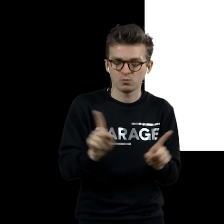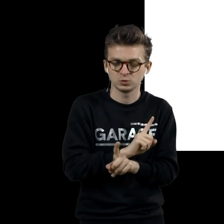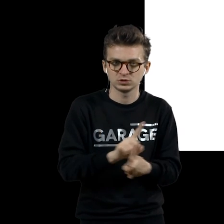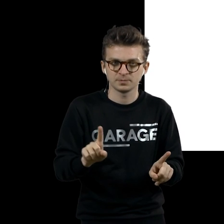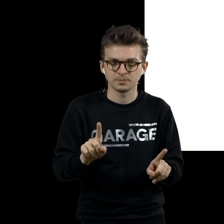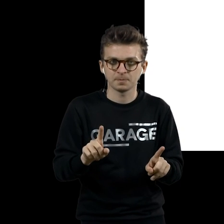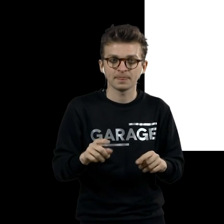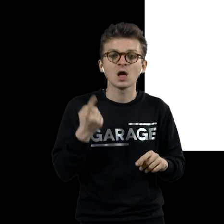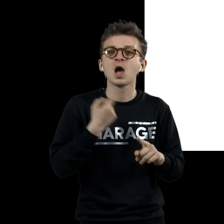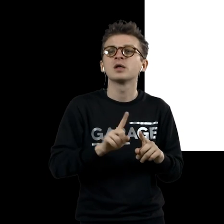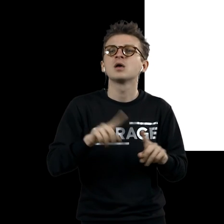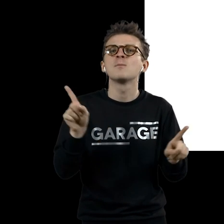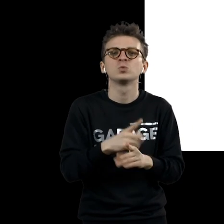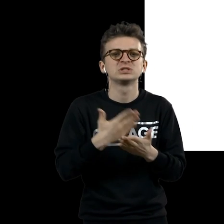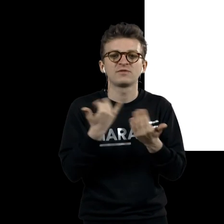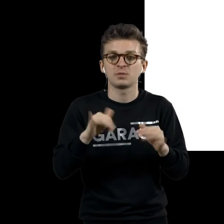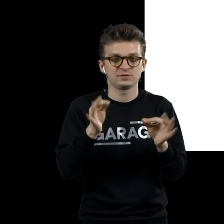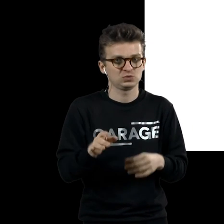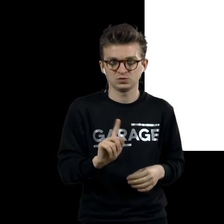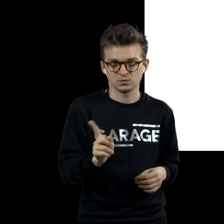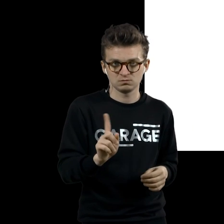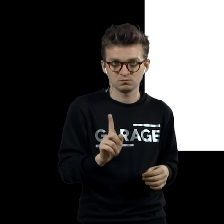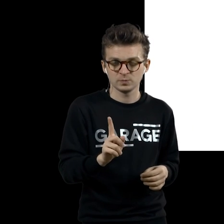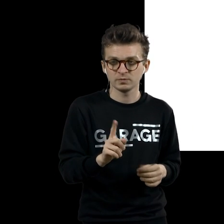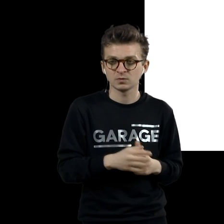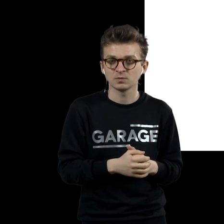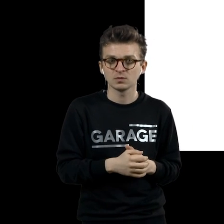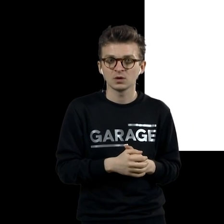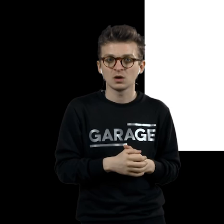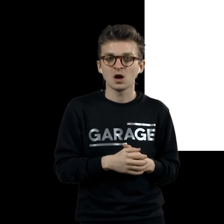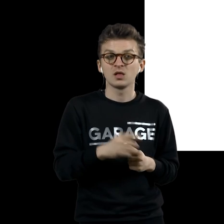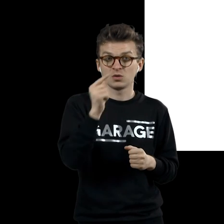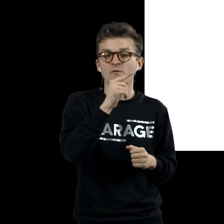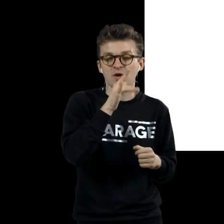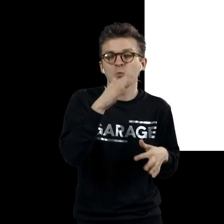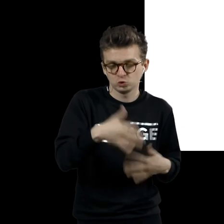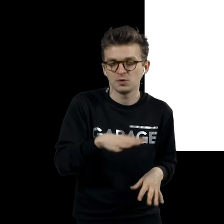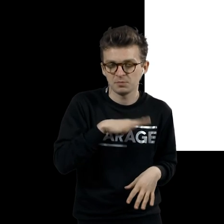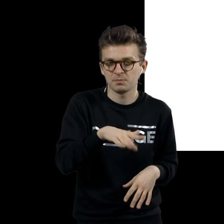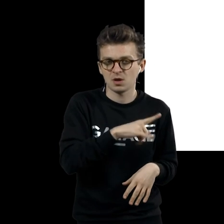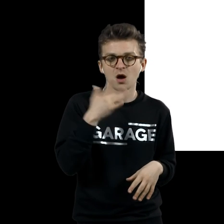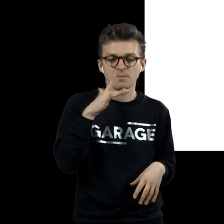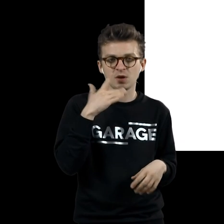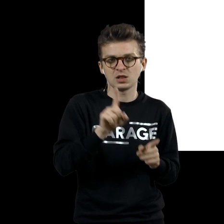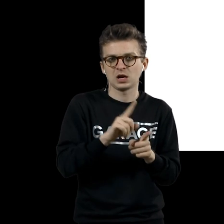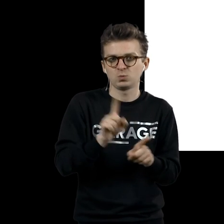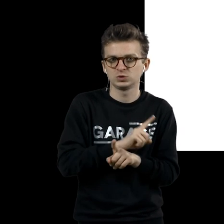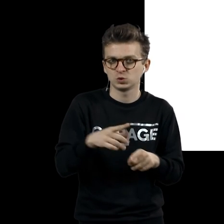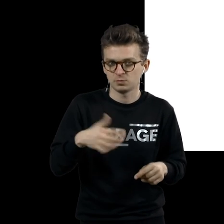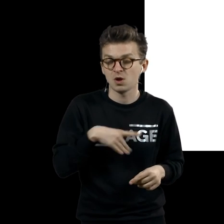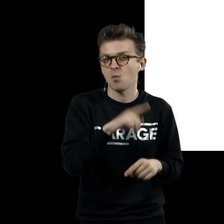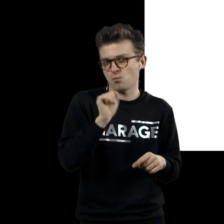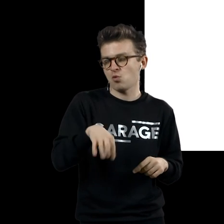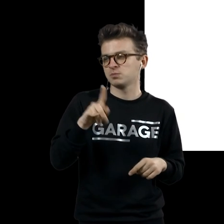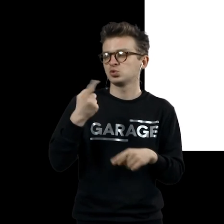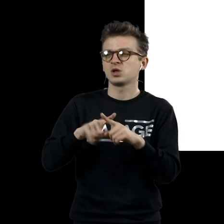Это не музей современного искусства, которые были к тому времени в Америке. Я думаю, он вполне мог бы устроить,